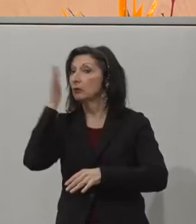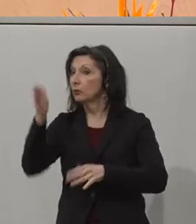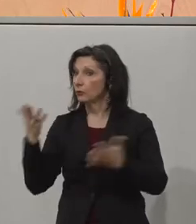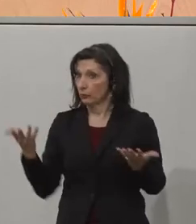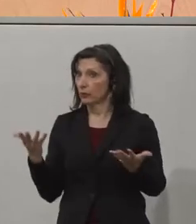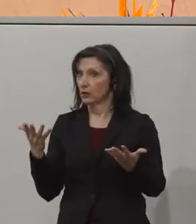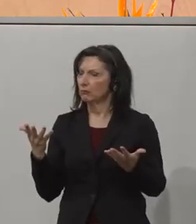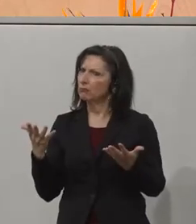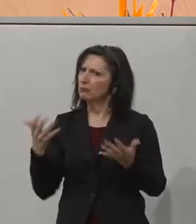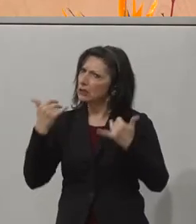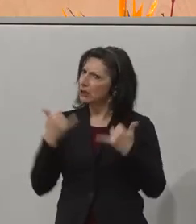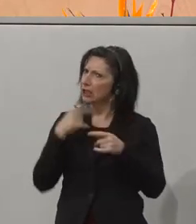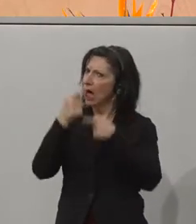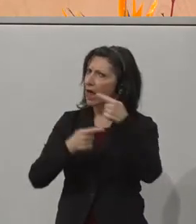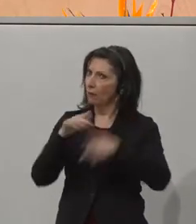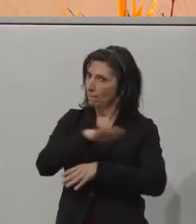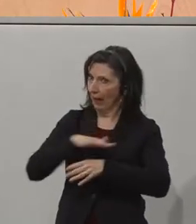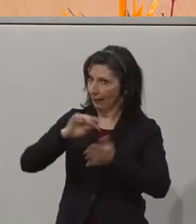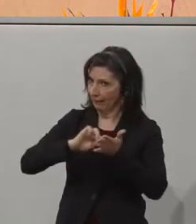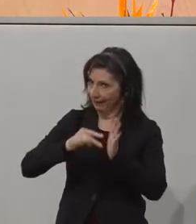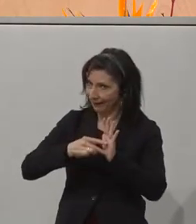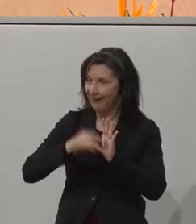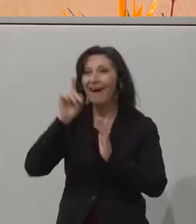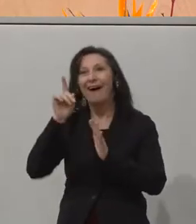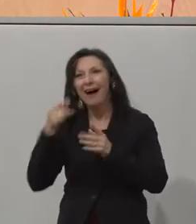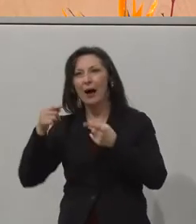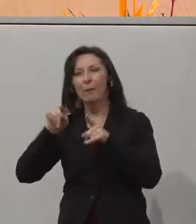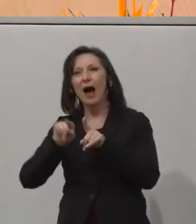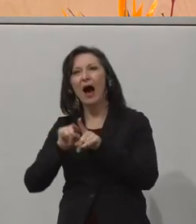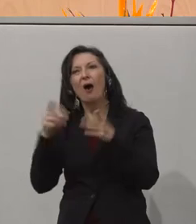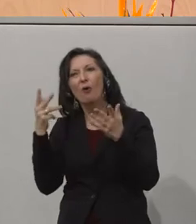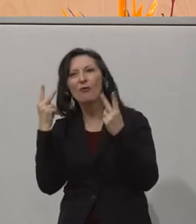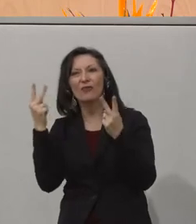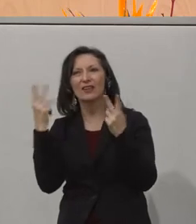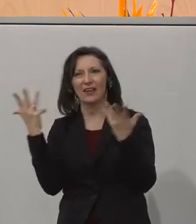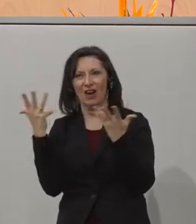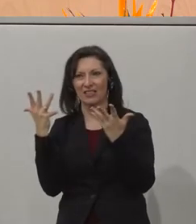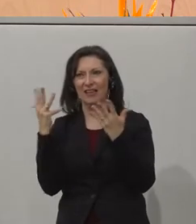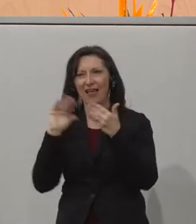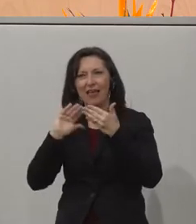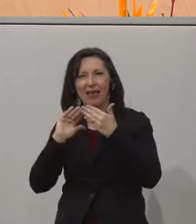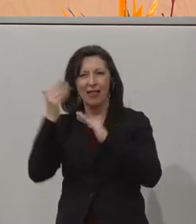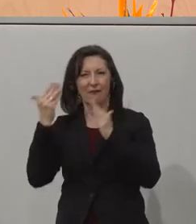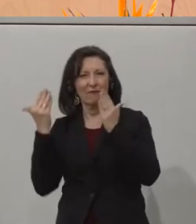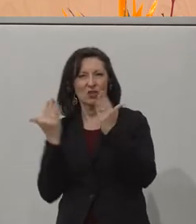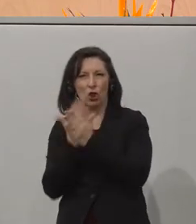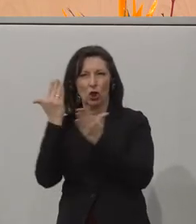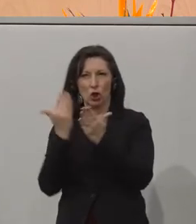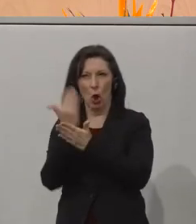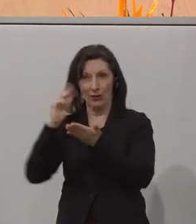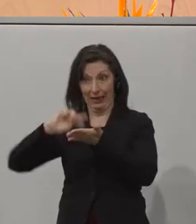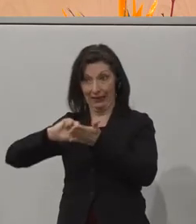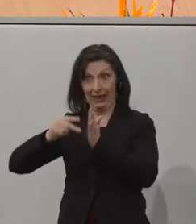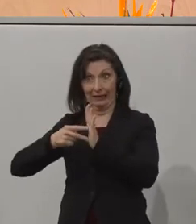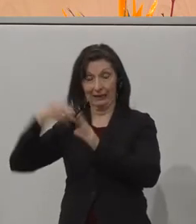technische Fortentwicklungen, es geht auch um eine gesellschaftlich eingebettete Innovation. Und die Digitalisierung ist aus